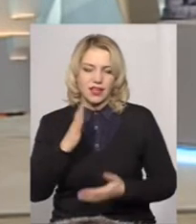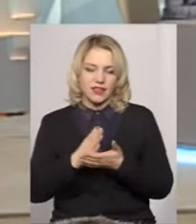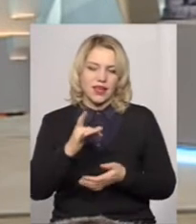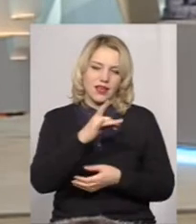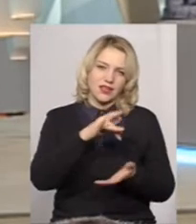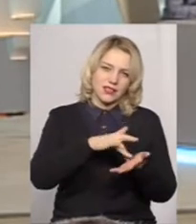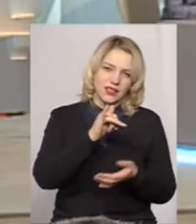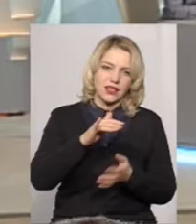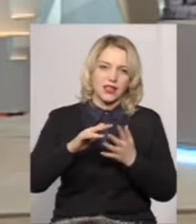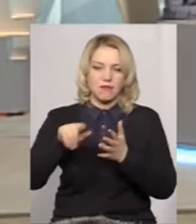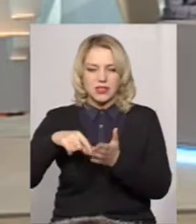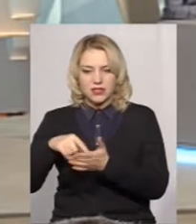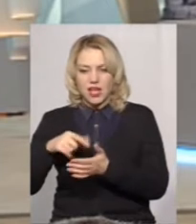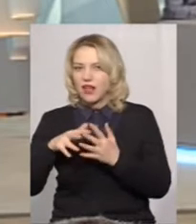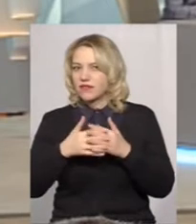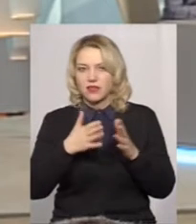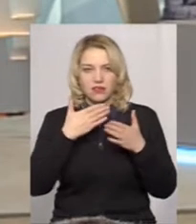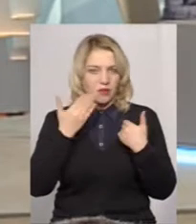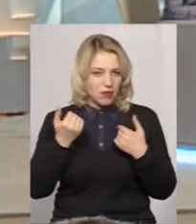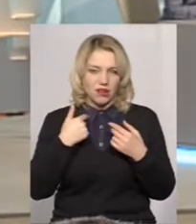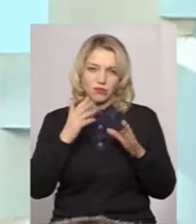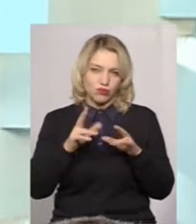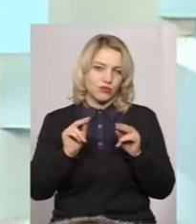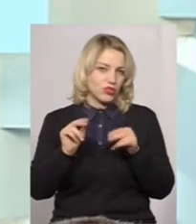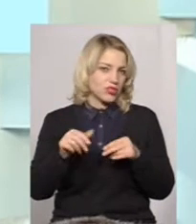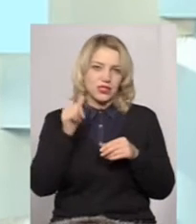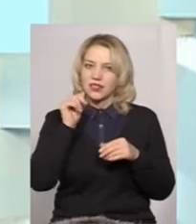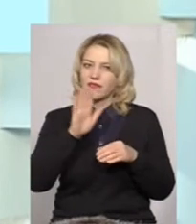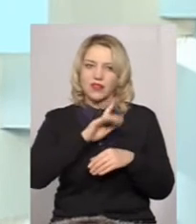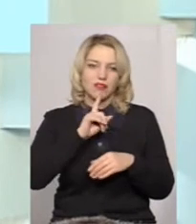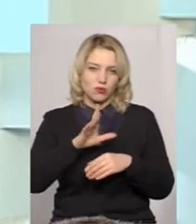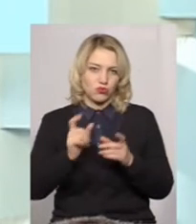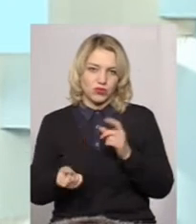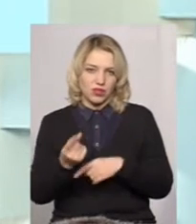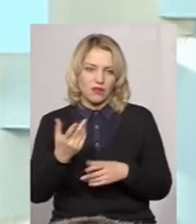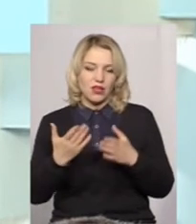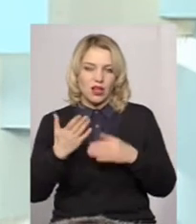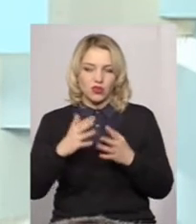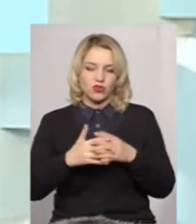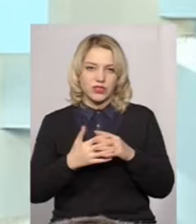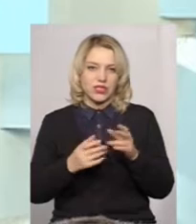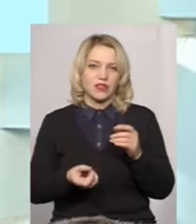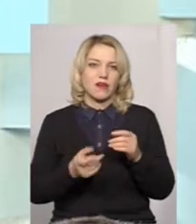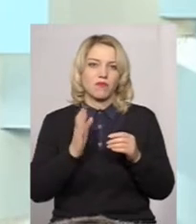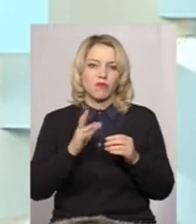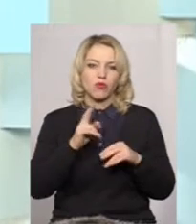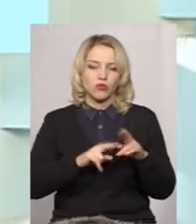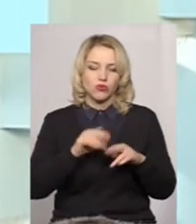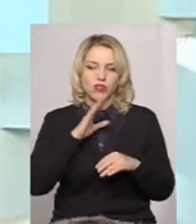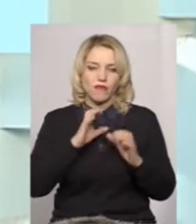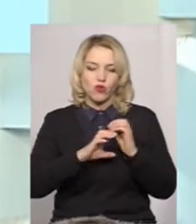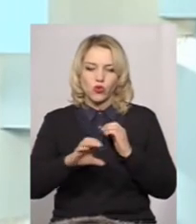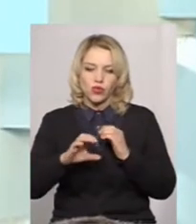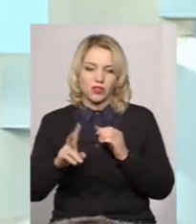нема. І будемо чесними, завтра не з'являться. І тому, якщо в селі будується водогін, я вже говорив, а хтось до того водогона не